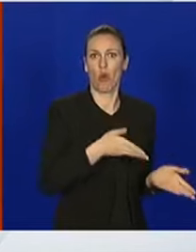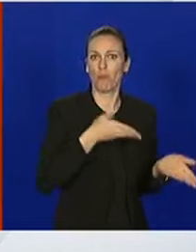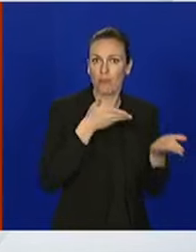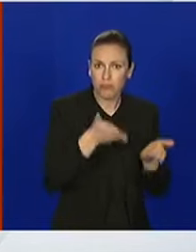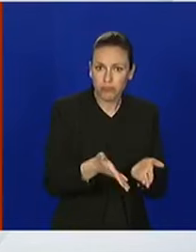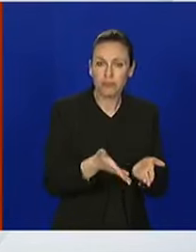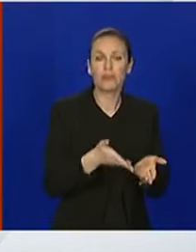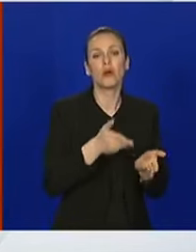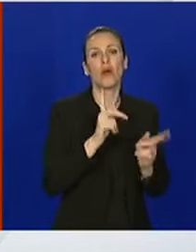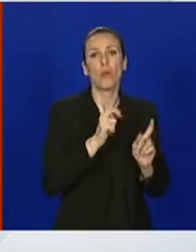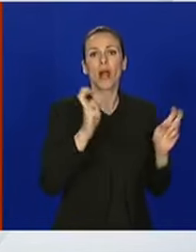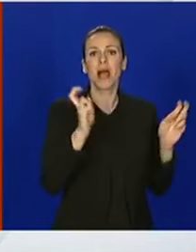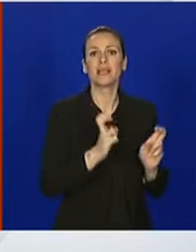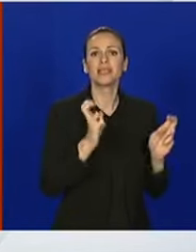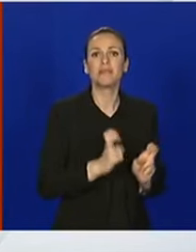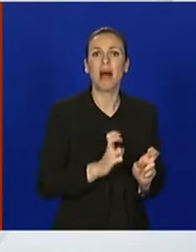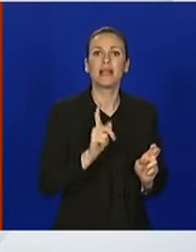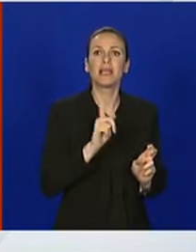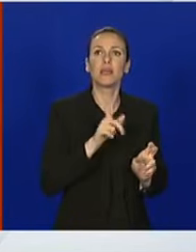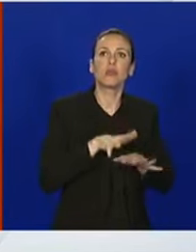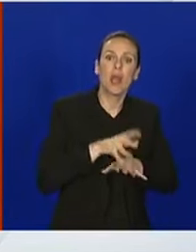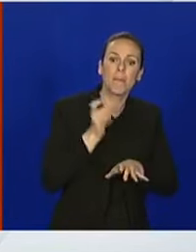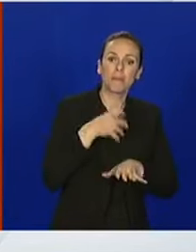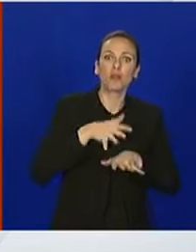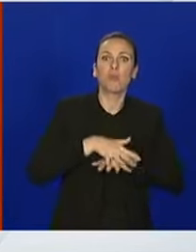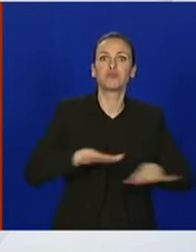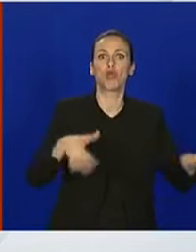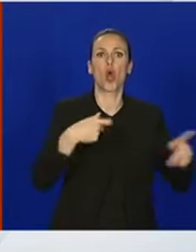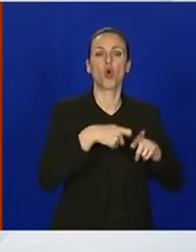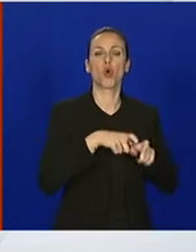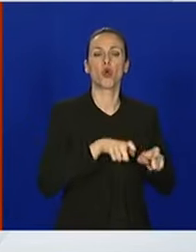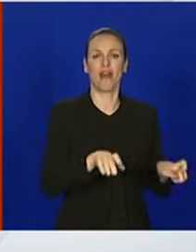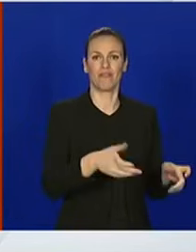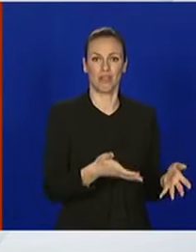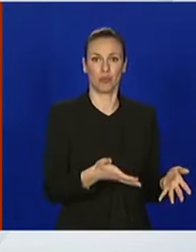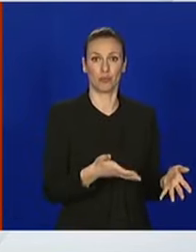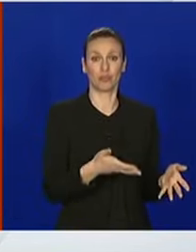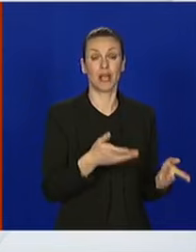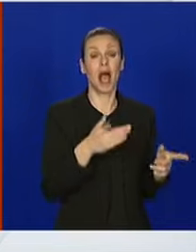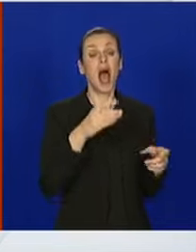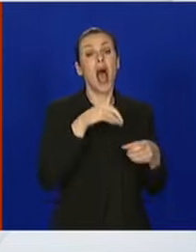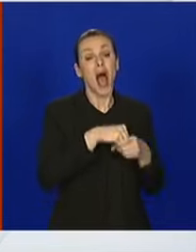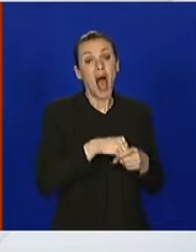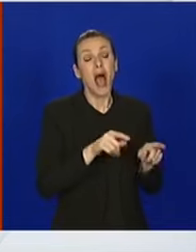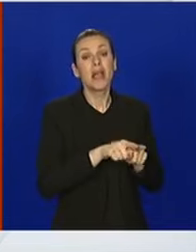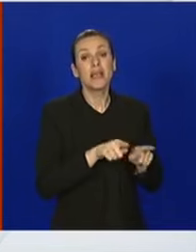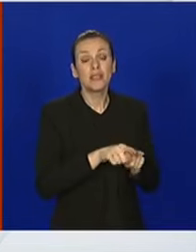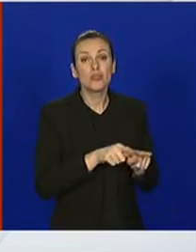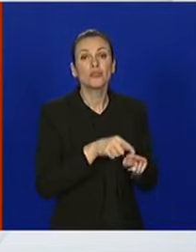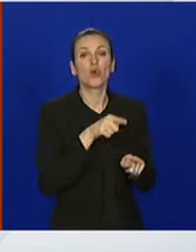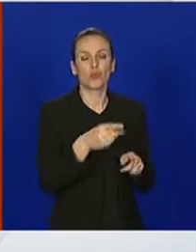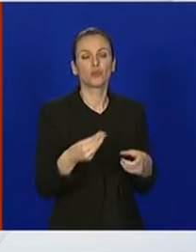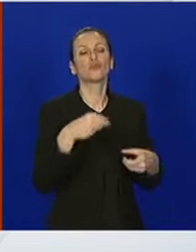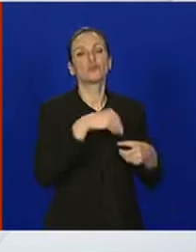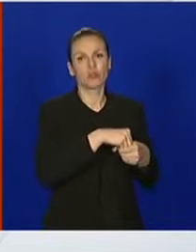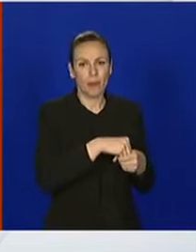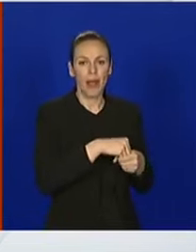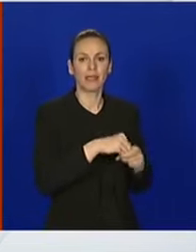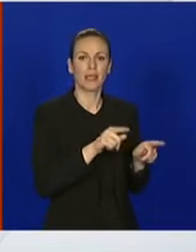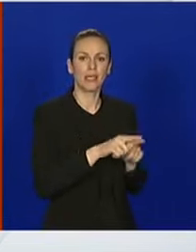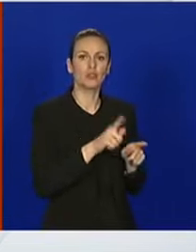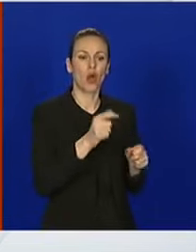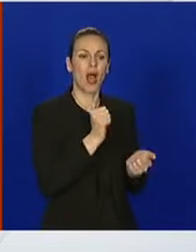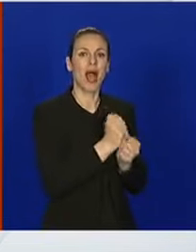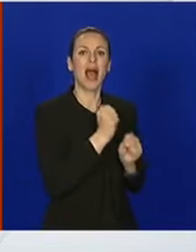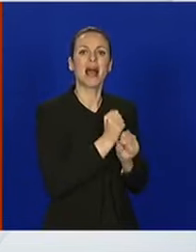kako bi se smanjila brzina širenja virusa. Među inim mjerama u to spada i radno